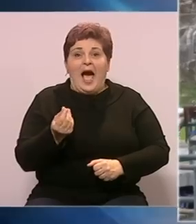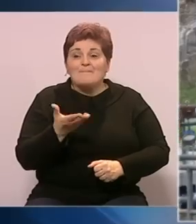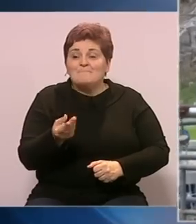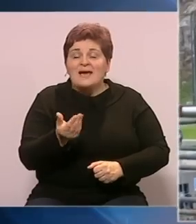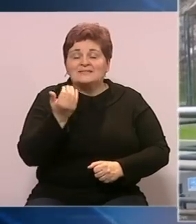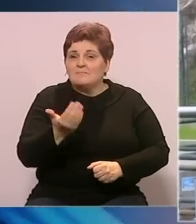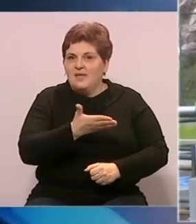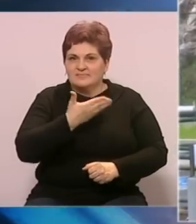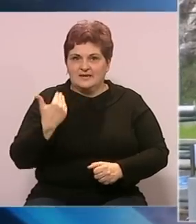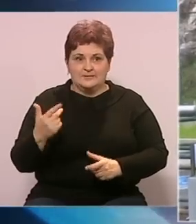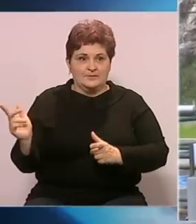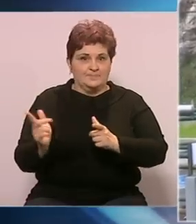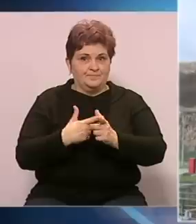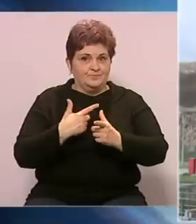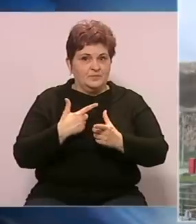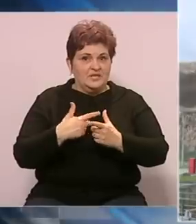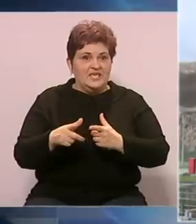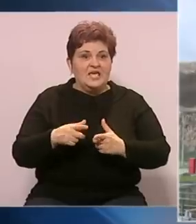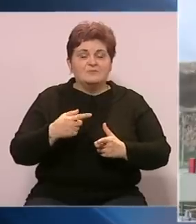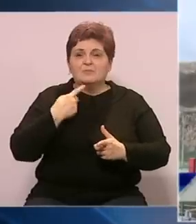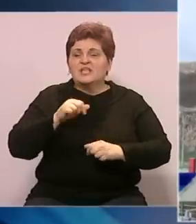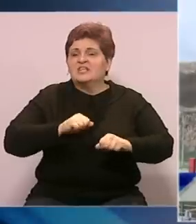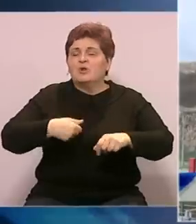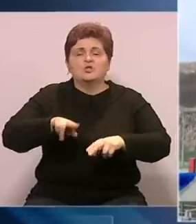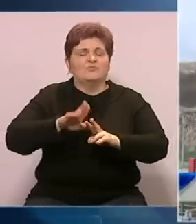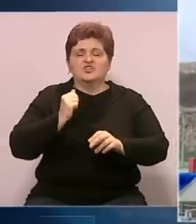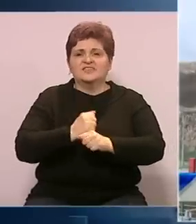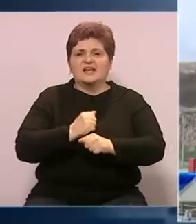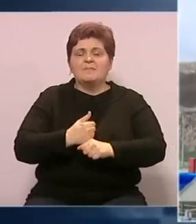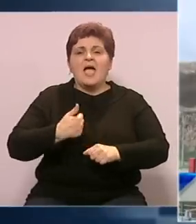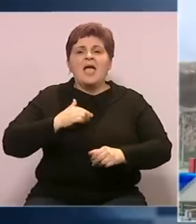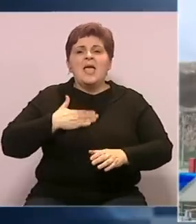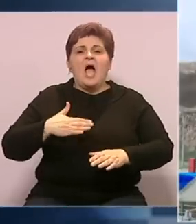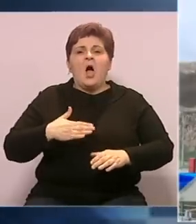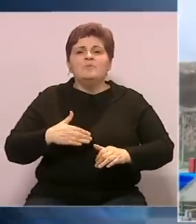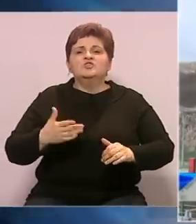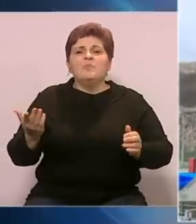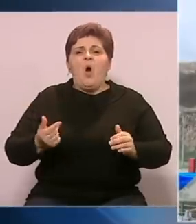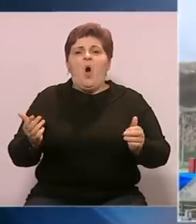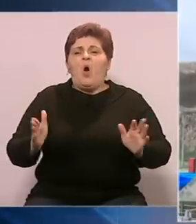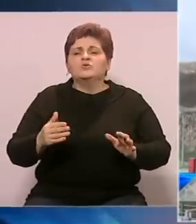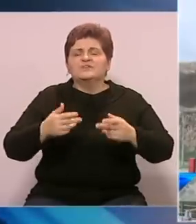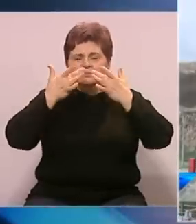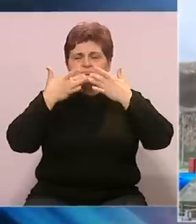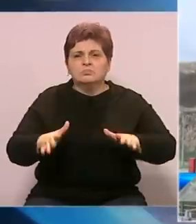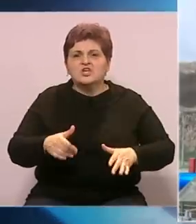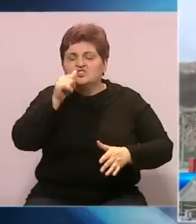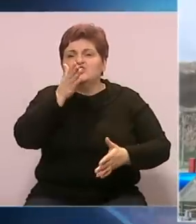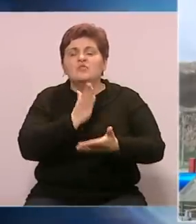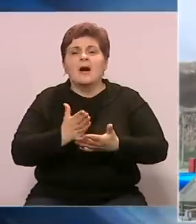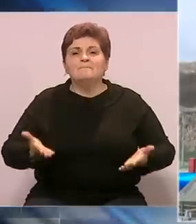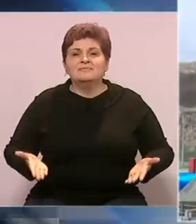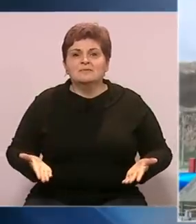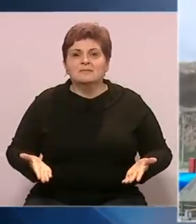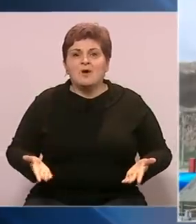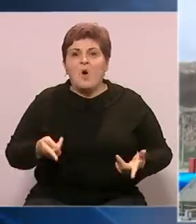nema. Ili da kažu direktore mi nećemo više da radimo, mi hoćemo svi raskid radnog odnosa. Šta će se onda dogoditi?